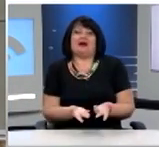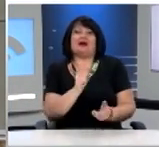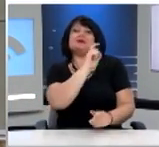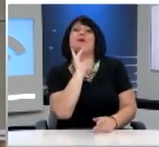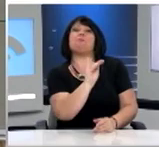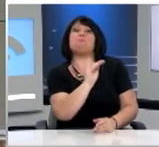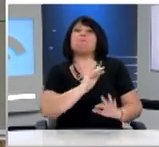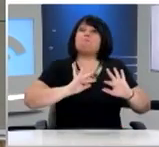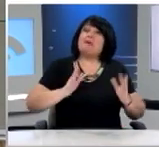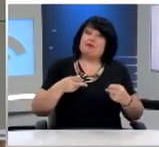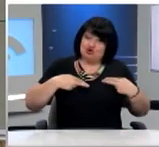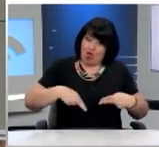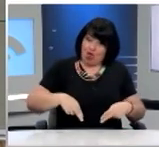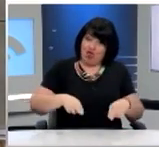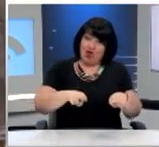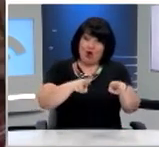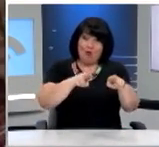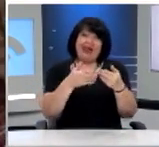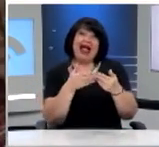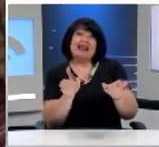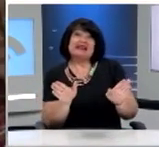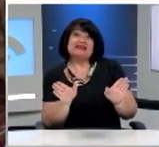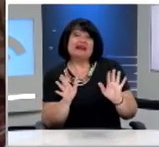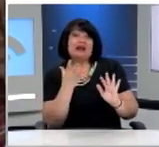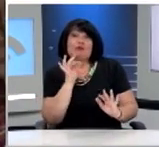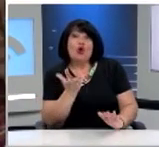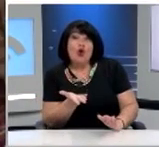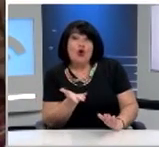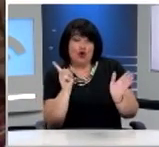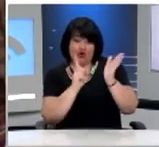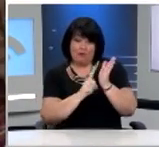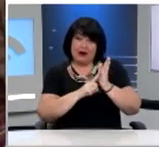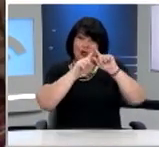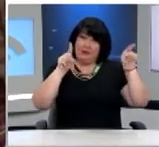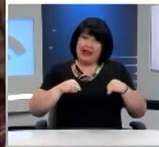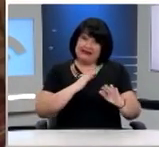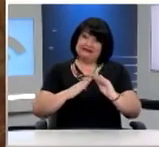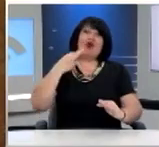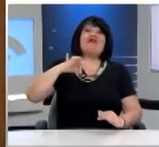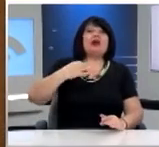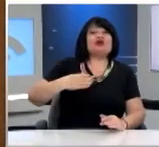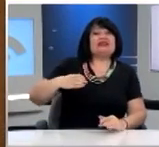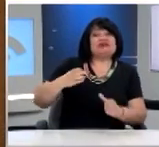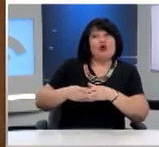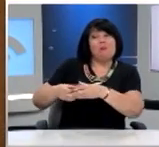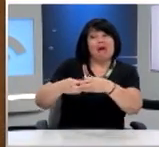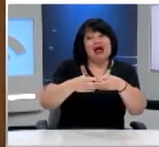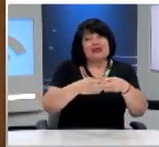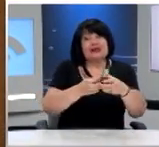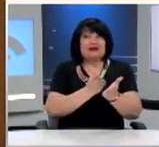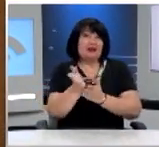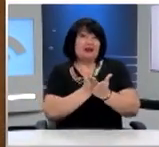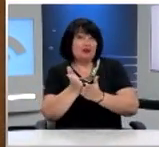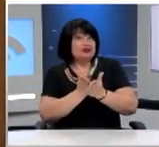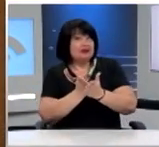μήπως η δρόμη είναι ανοιχτή διότι όλο το νομικό πλαίσιο που διασφαλίζει τις ευάλωτες ομάδες που διασφαλίζει τη δικαιοσύνη